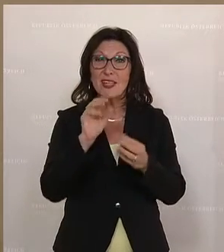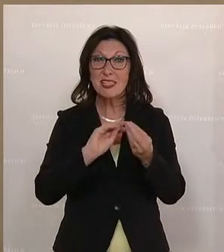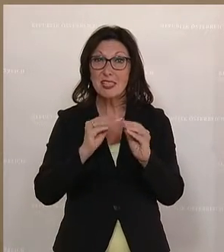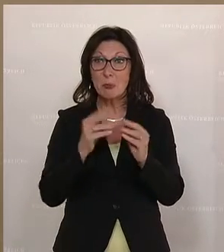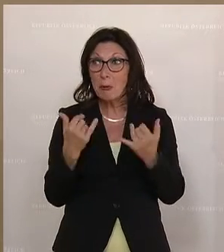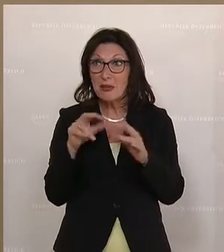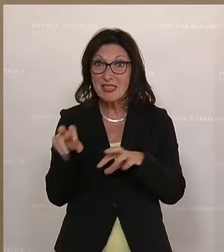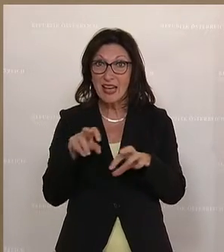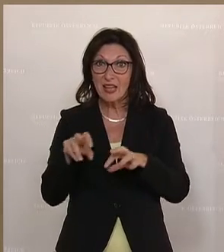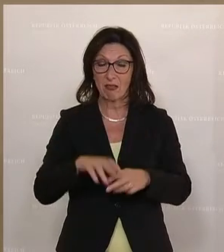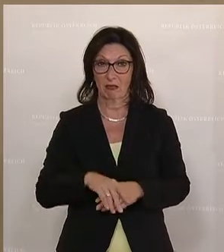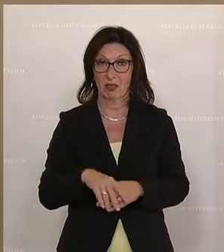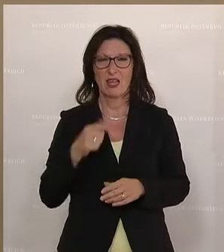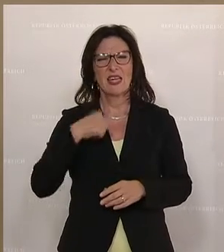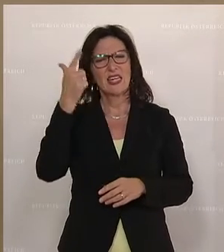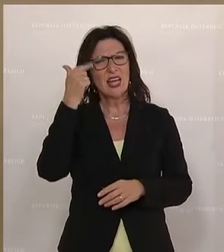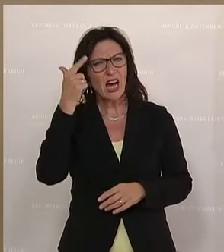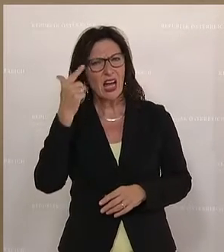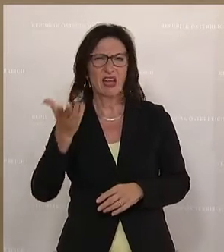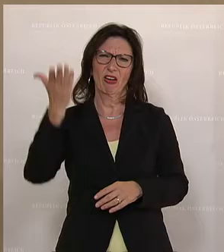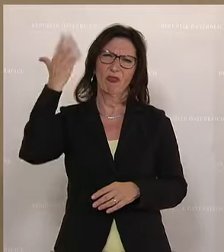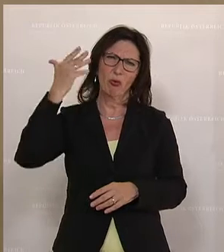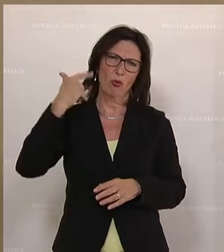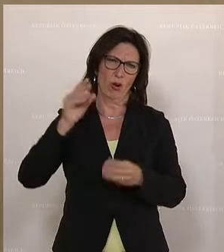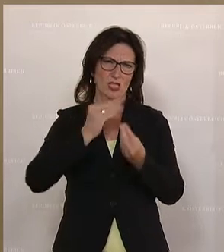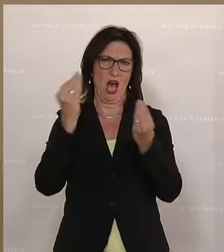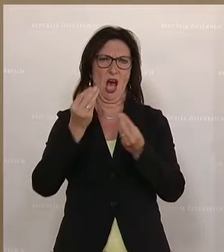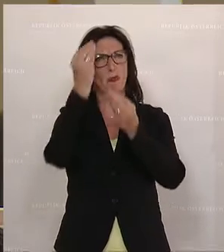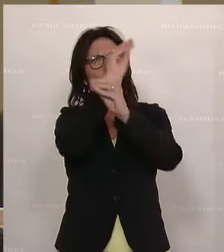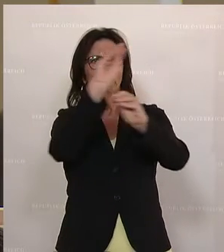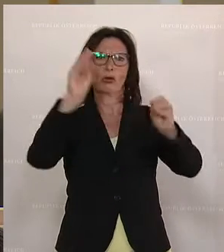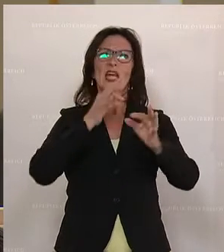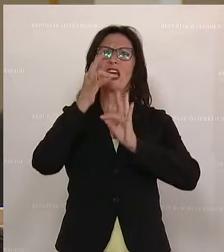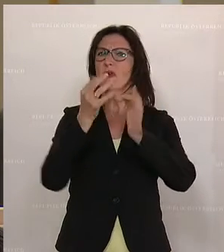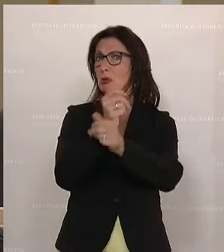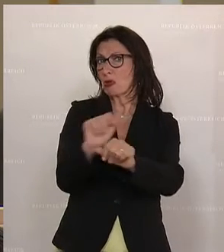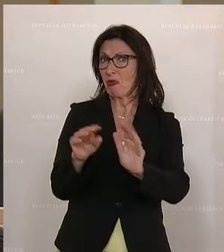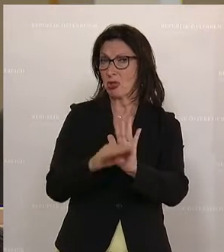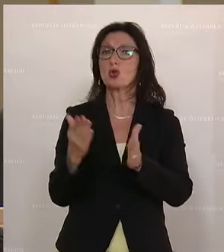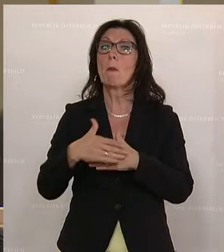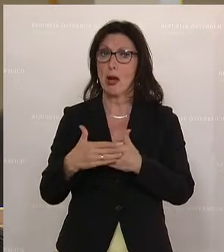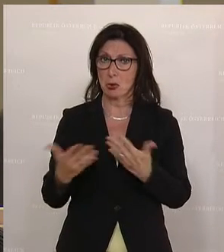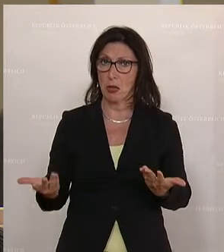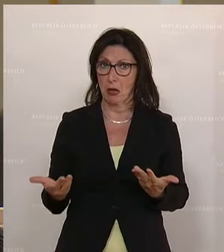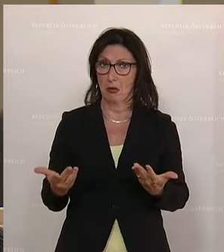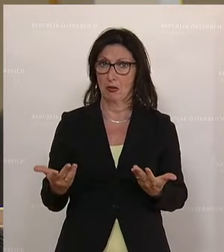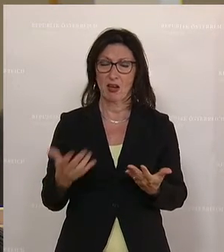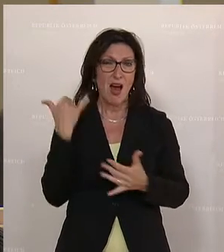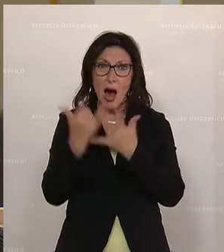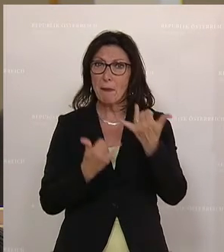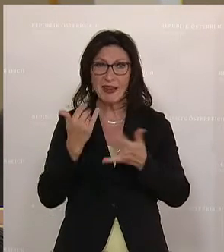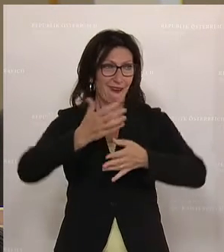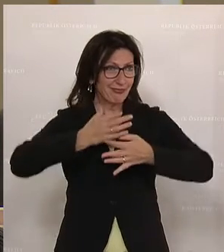Regierung haben, weil ich kann mich an viele andere Dinge erinnern, die angekündigt wurden, Informationsfreiheitsgesetz beispielsweise, wo seit Jahren nichts